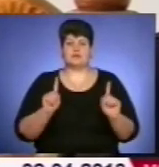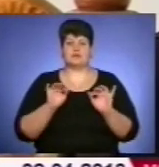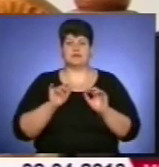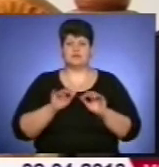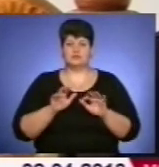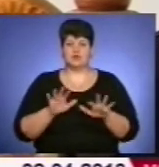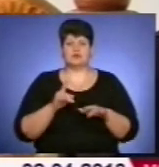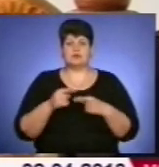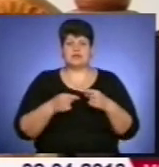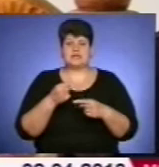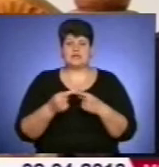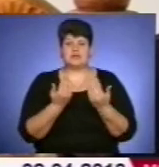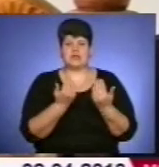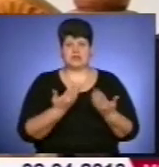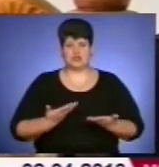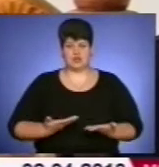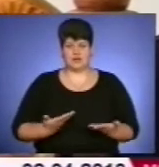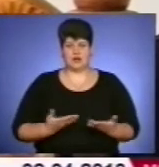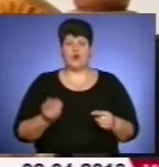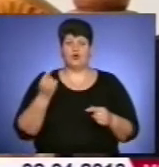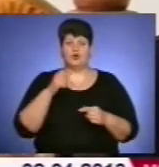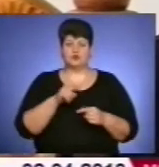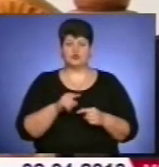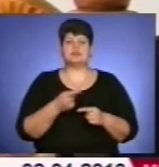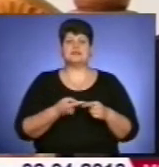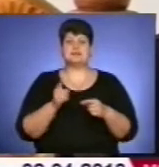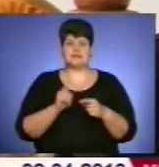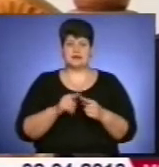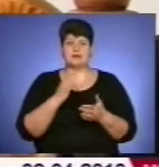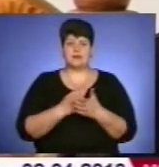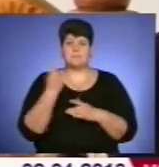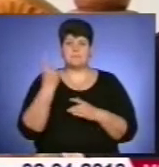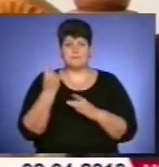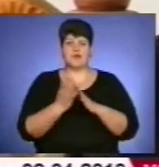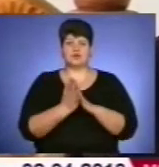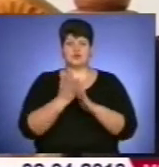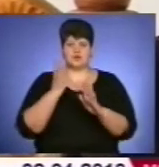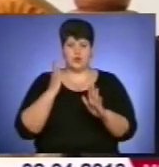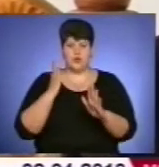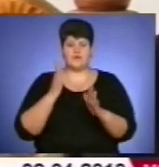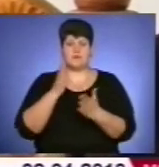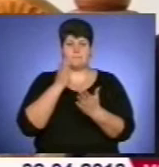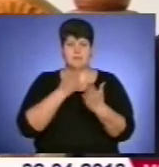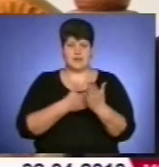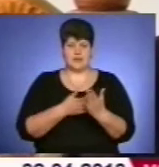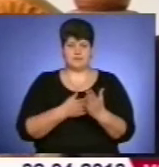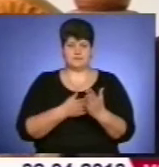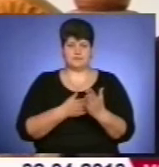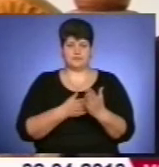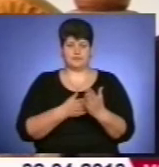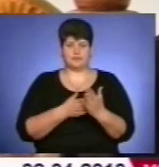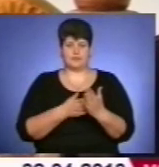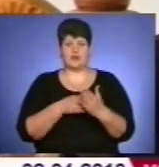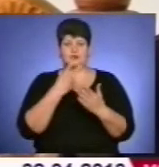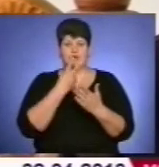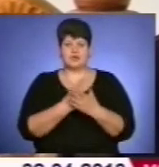наслідувати їхнє життя. Отож, власне, це є першочергова мета виставлення